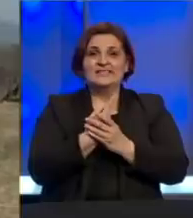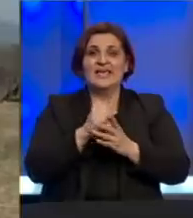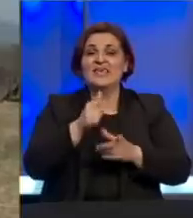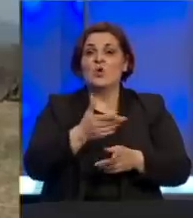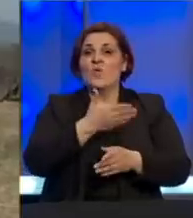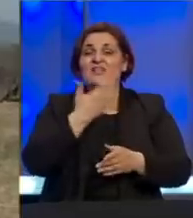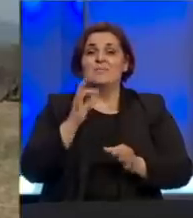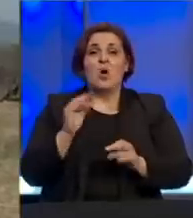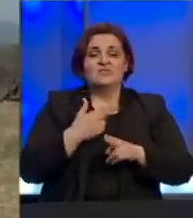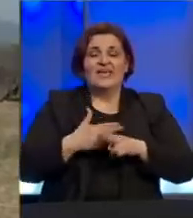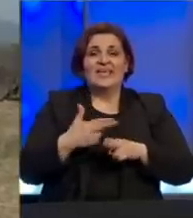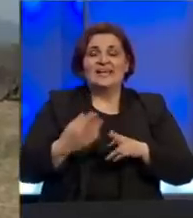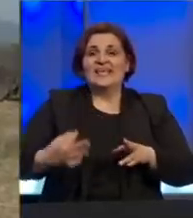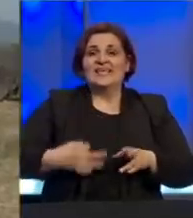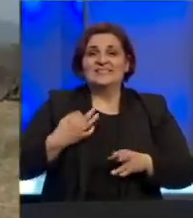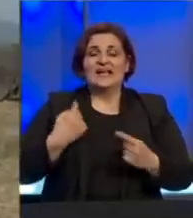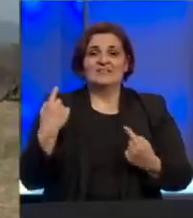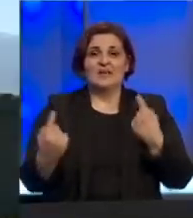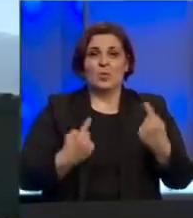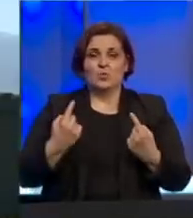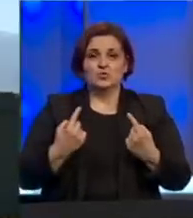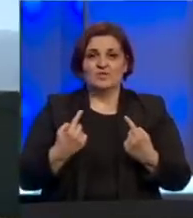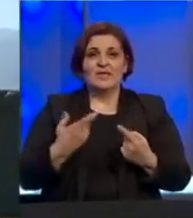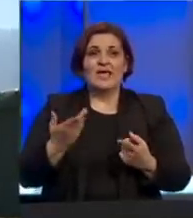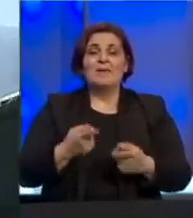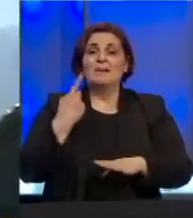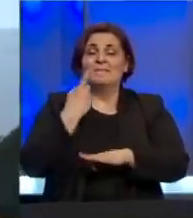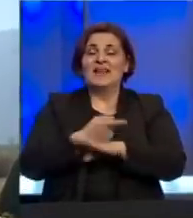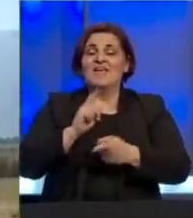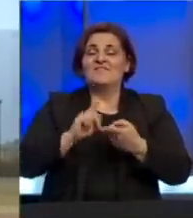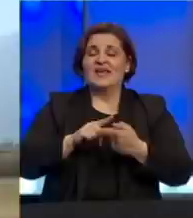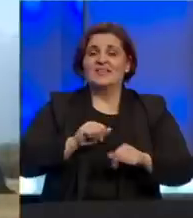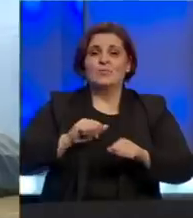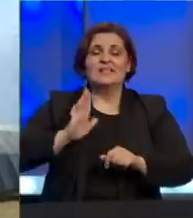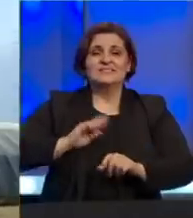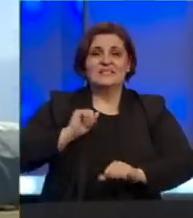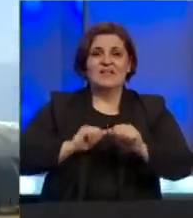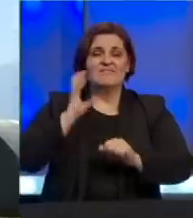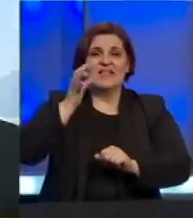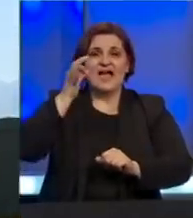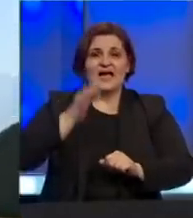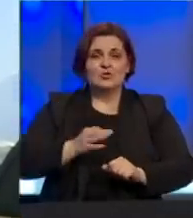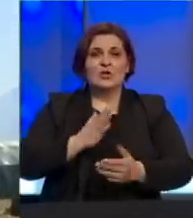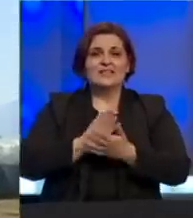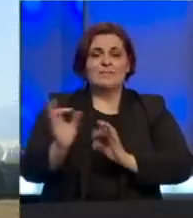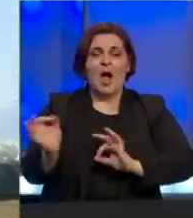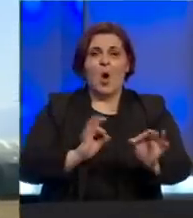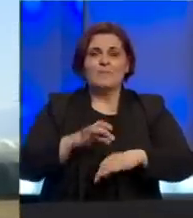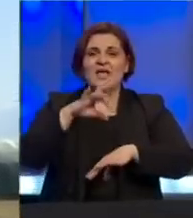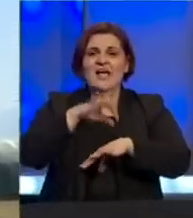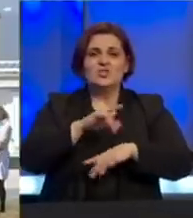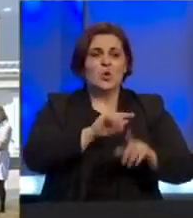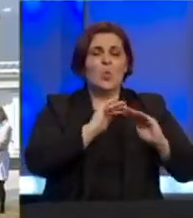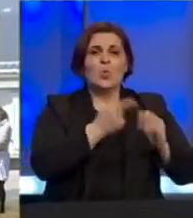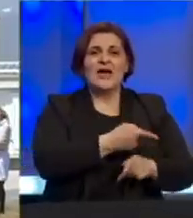ovdje nemaju osnovne higijensko-zradstvene uvjete. Prema naredbi Federalne uprave civilne zaštite, vlada kantona bi trebala osigurati ljekare u